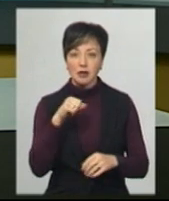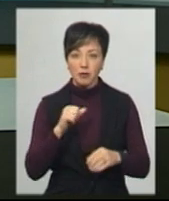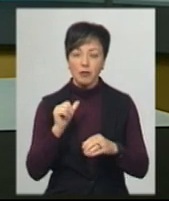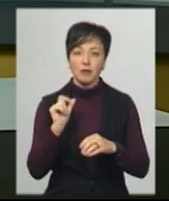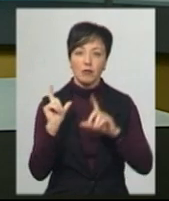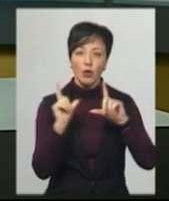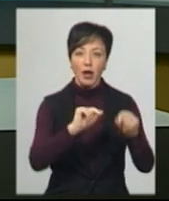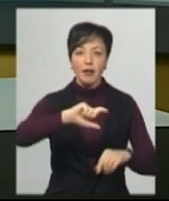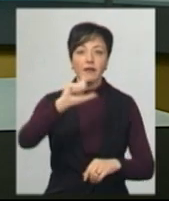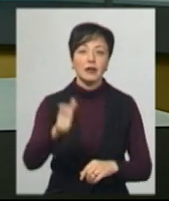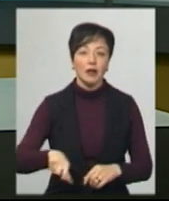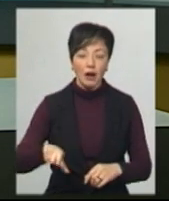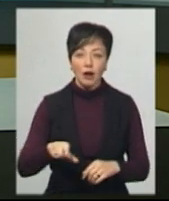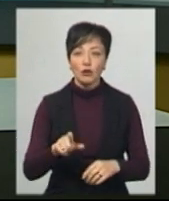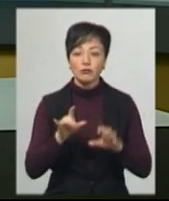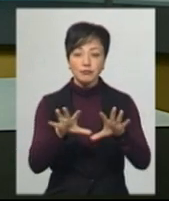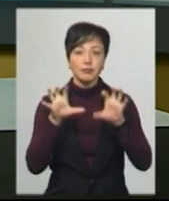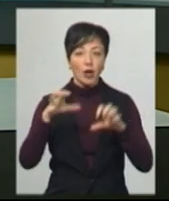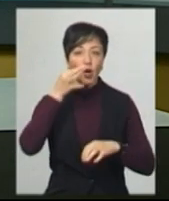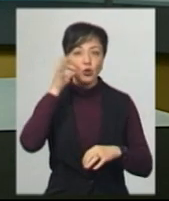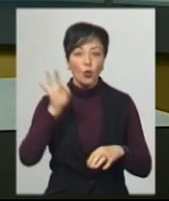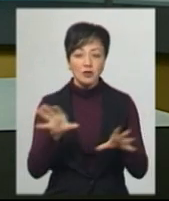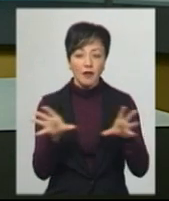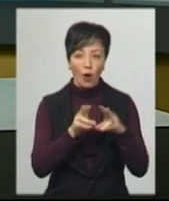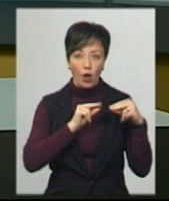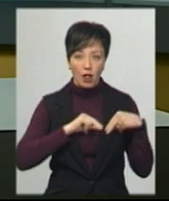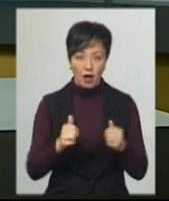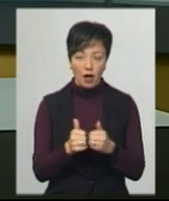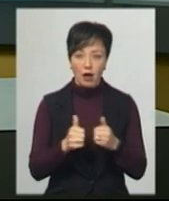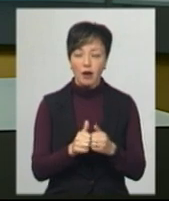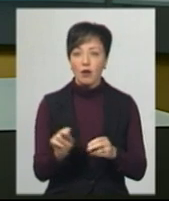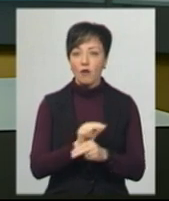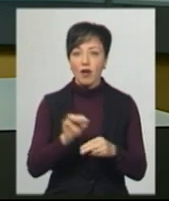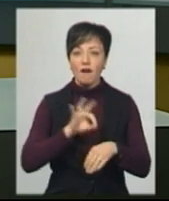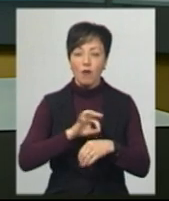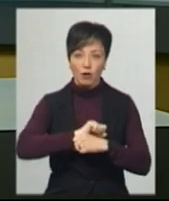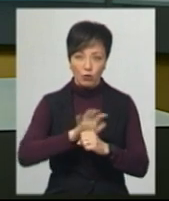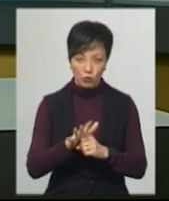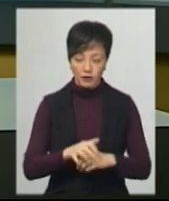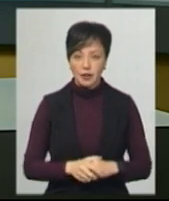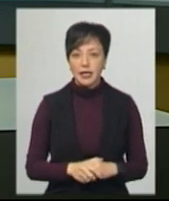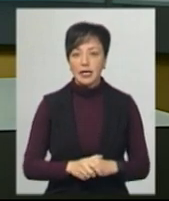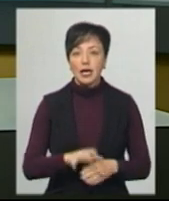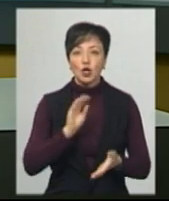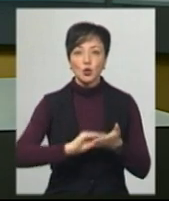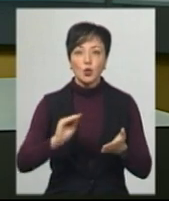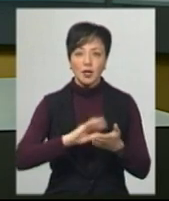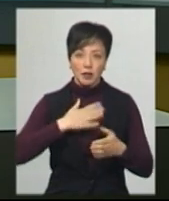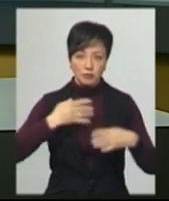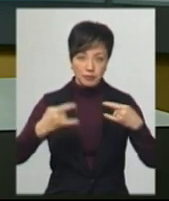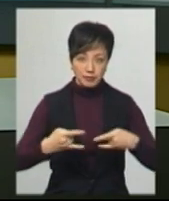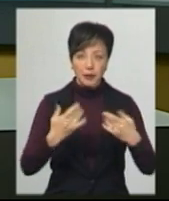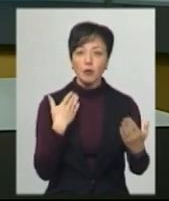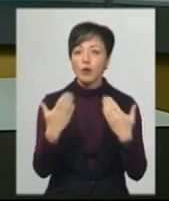відправилися до Італії, аби перейняти досвід колег у лікуванні хворих з діагнозом COVID-19. Журналісти Суспільного